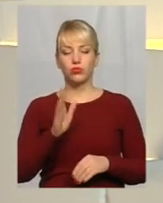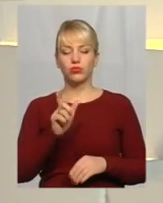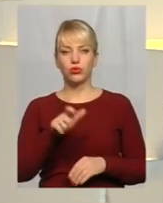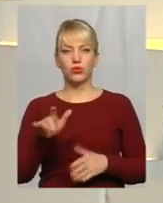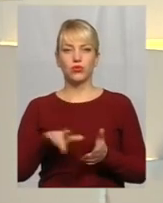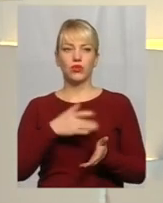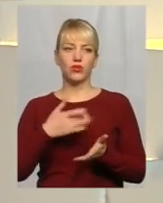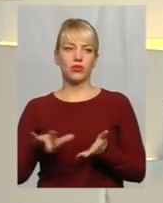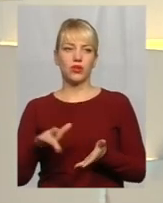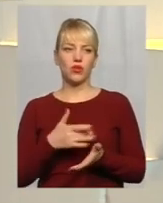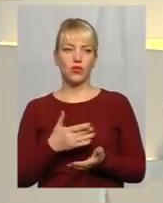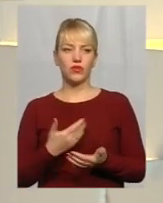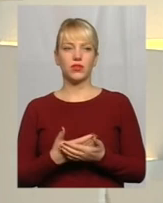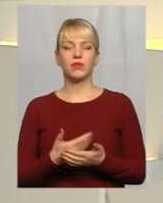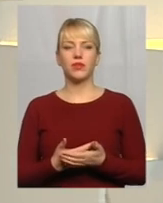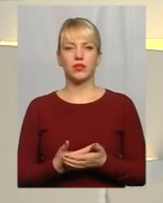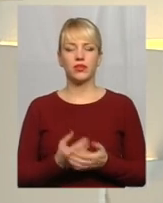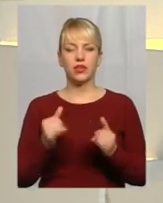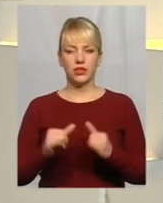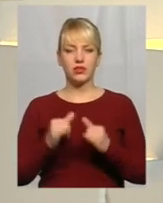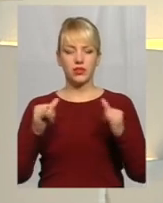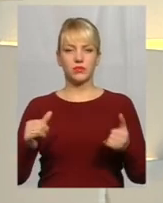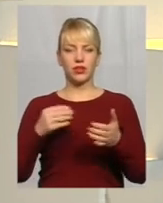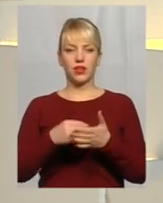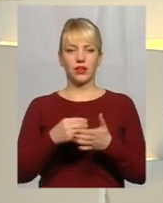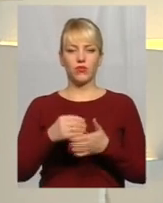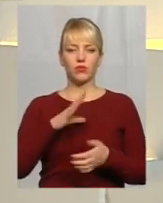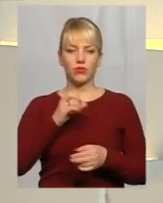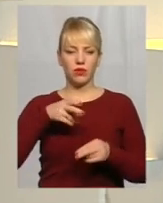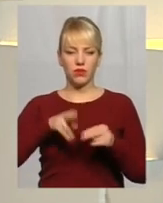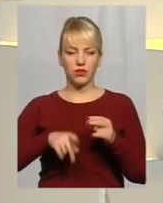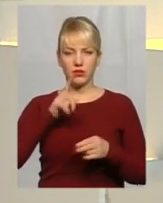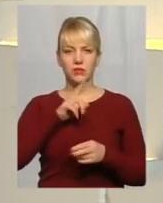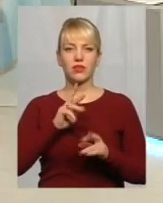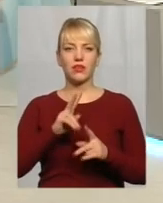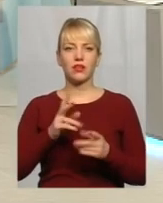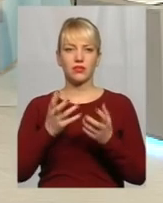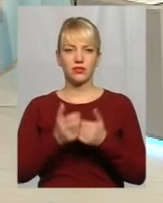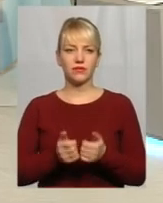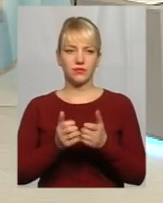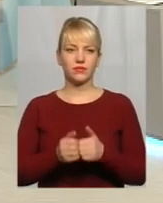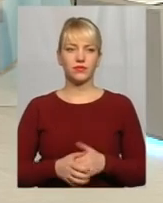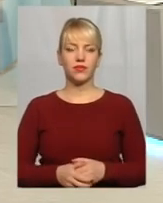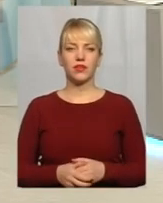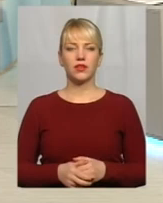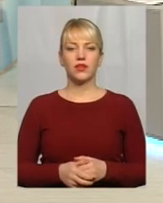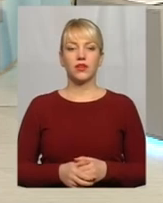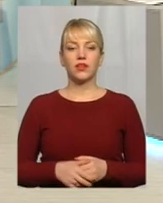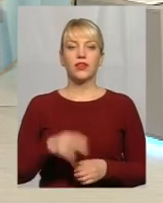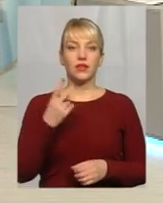якщо збільшення тарифу відбулось наприкінці місяця? Які платіжки отримують?